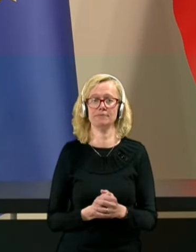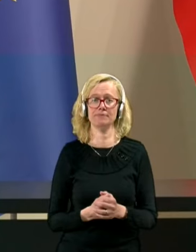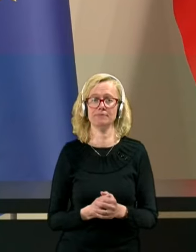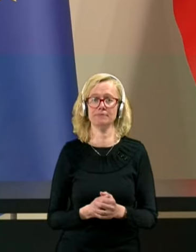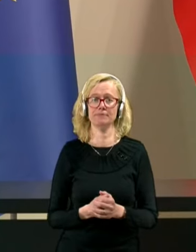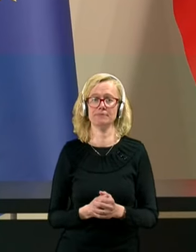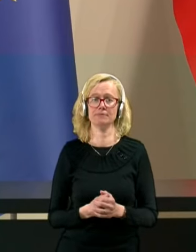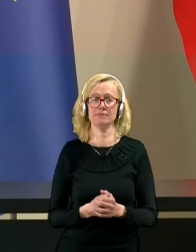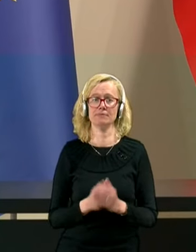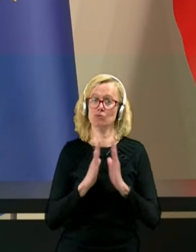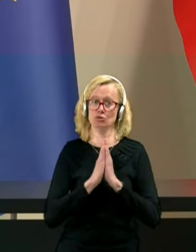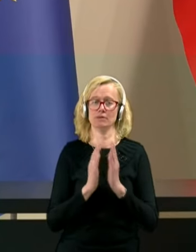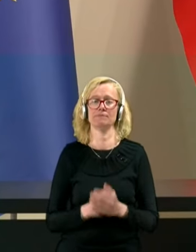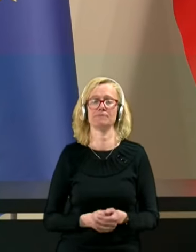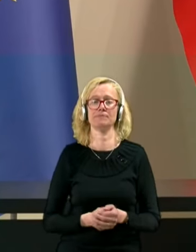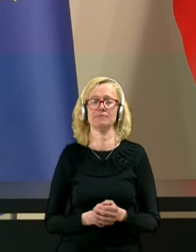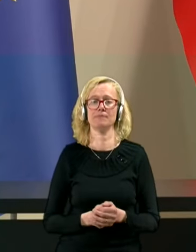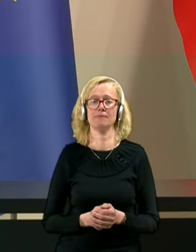Prosim.